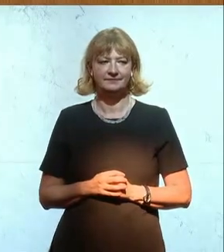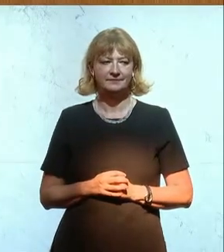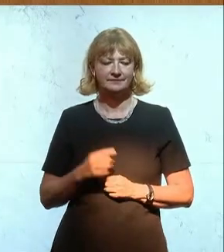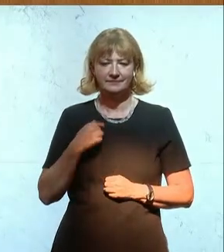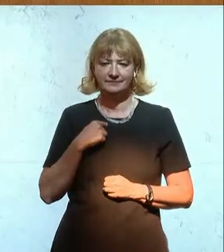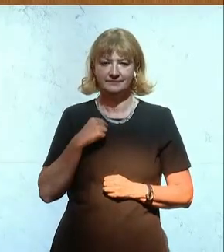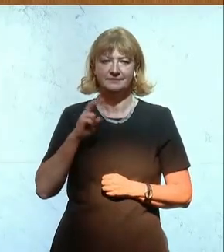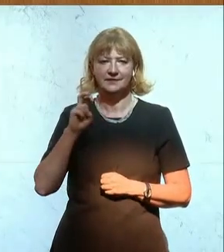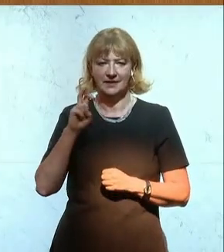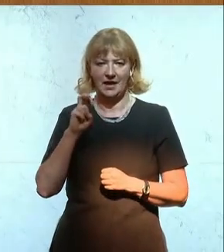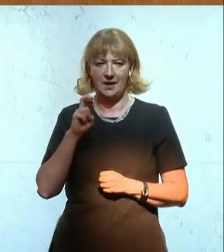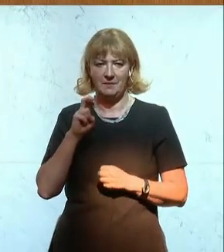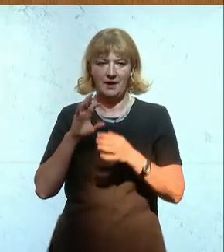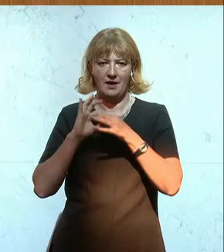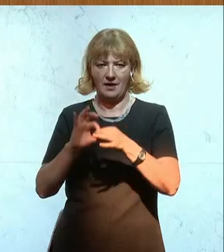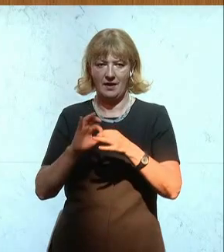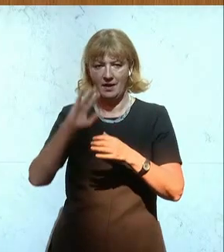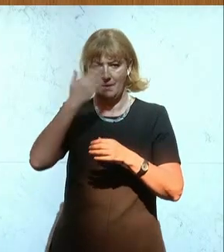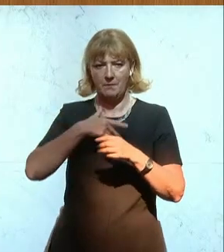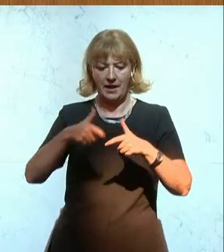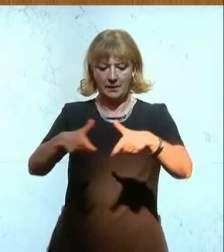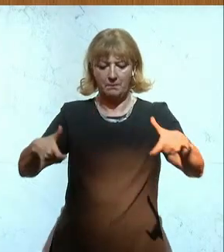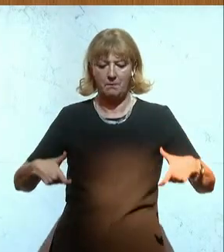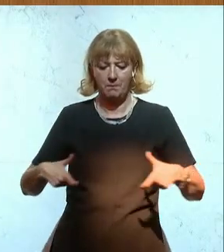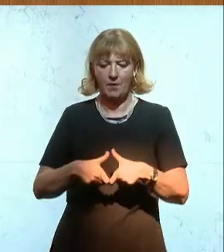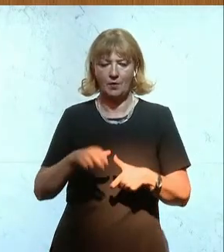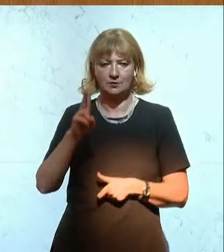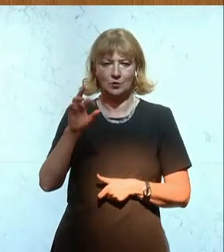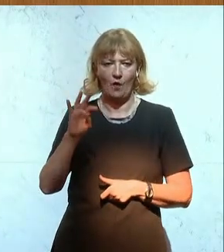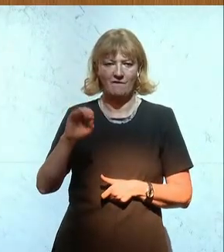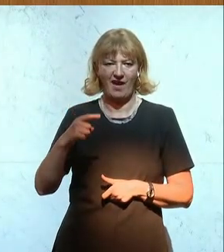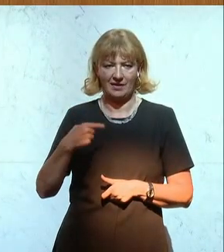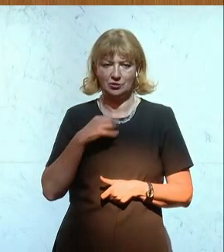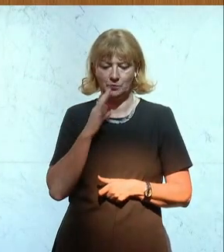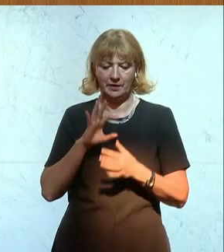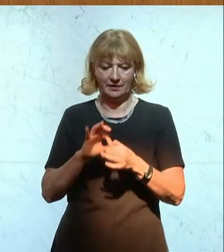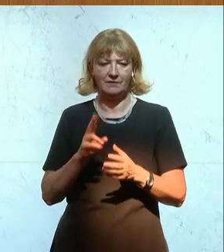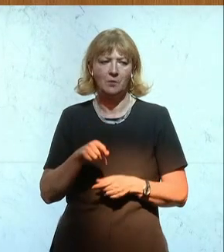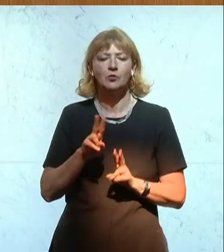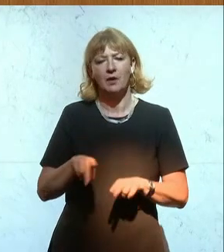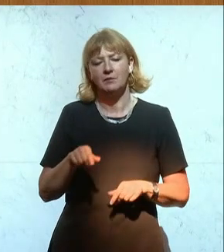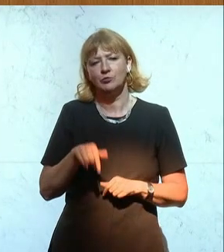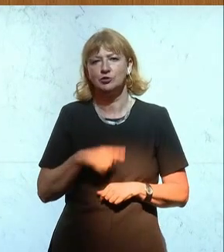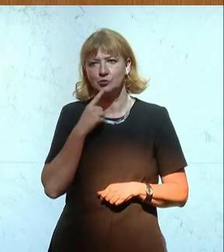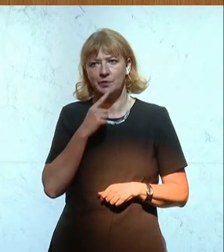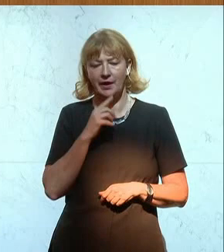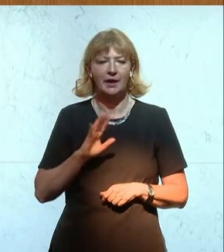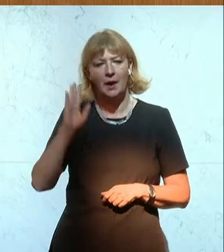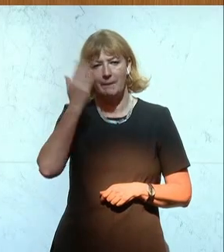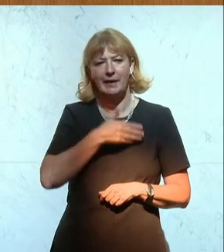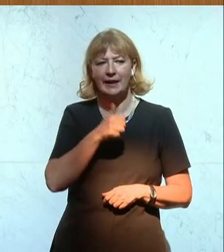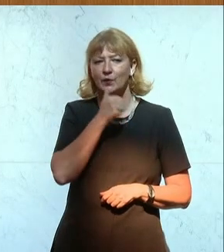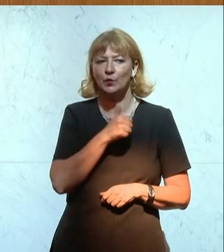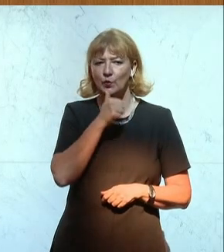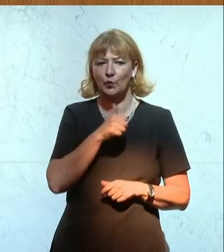Blackbox-Kovac. Eigentlich müsste sie ja Black-Green-Box heißen, weil die Grünen sind ja hier in der Geschäftsführung